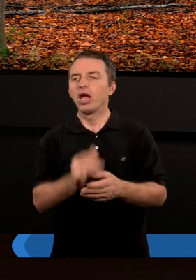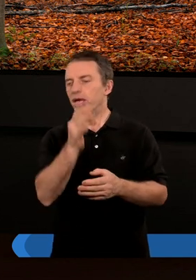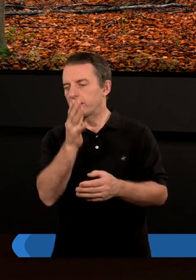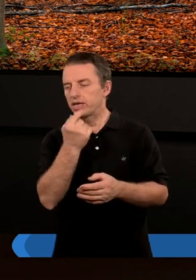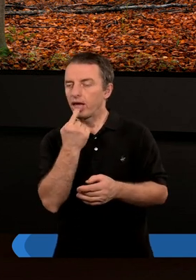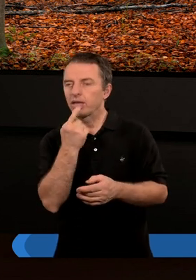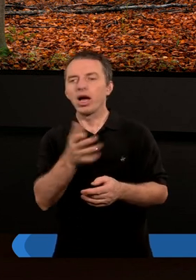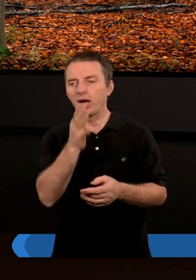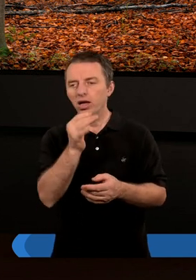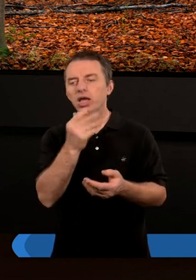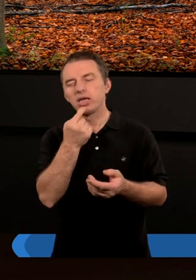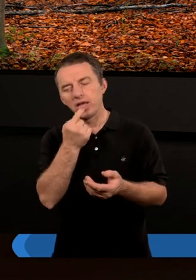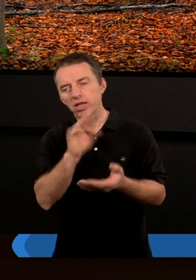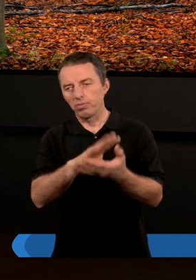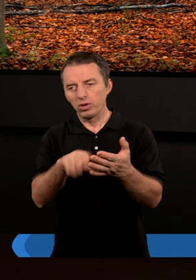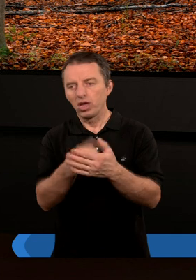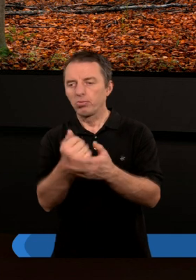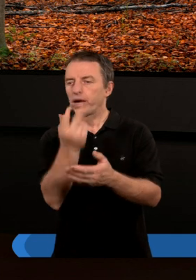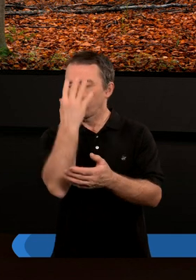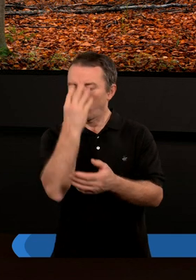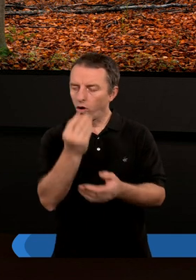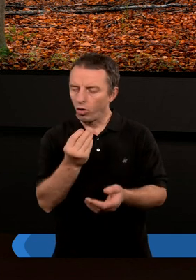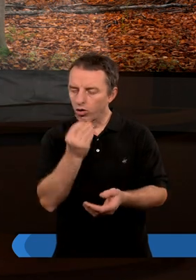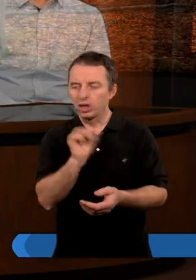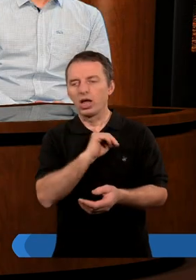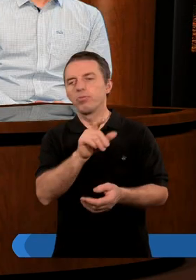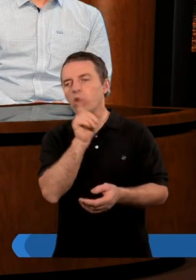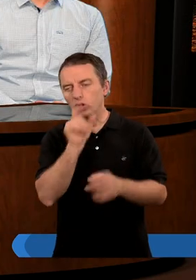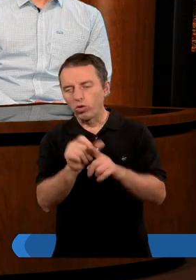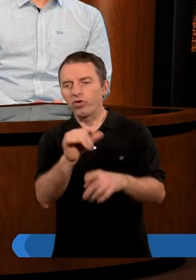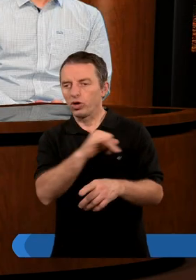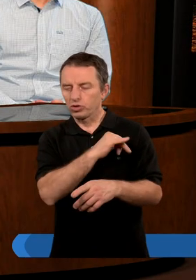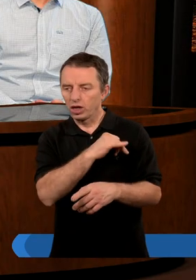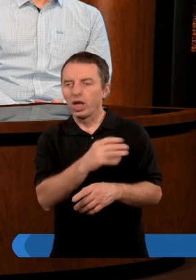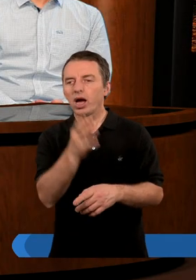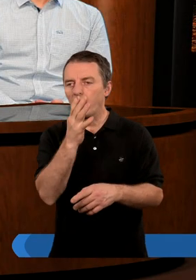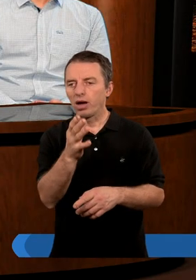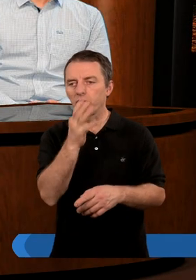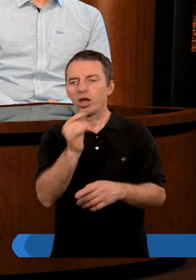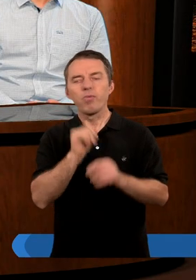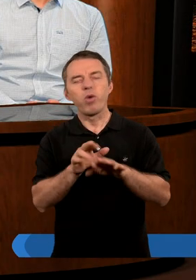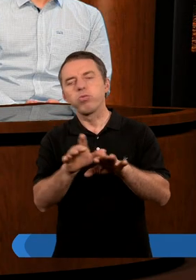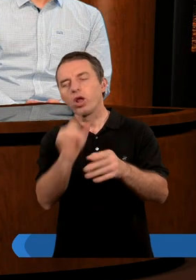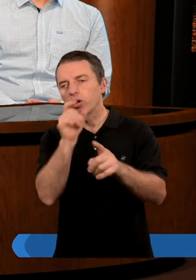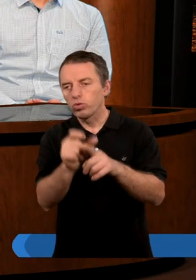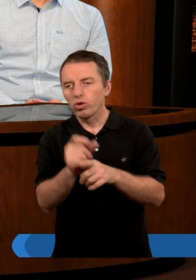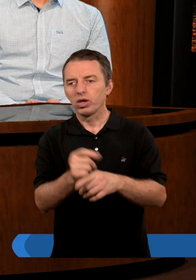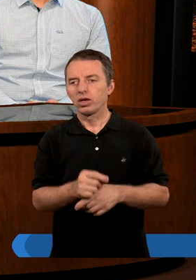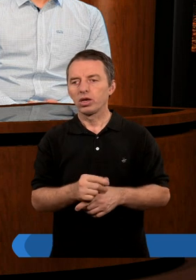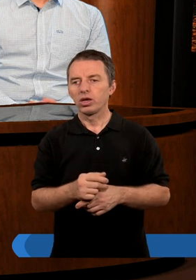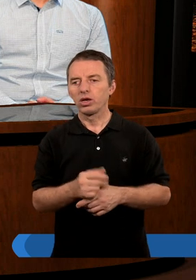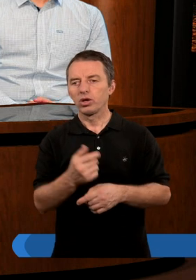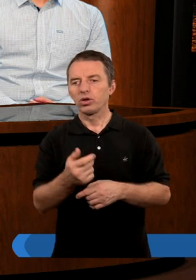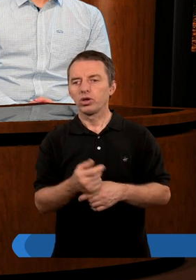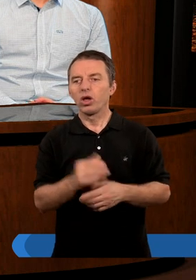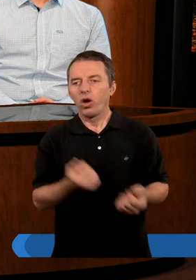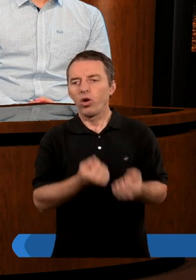Język hebrajski, język biblijny jest bardzo obrazowy. Samo słowo grzech, w języku hebrajskim najpopularniejsze słowo tłumaczone